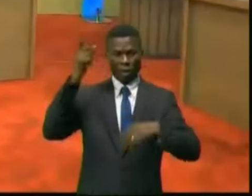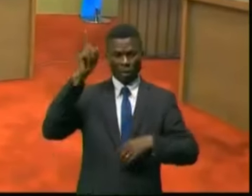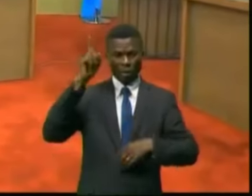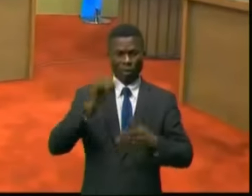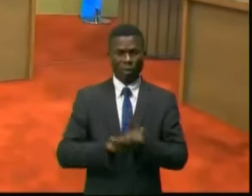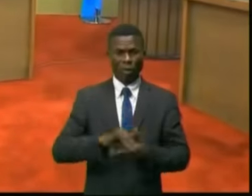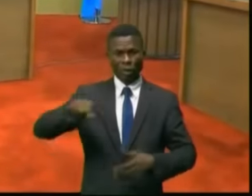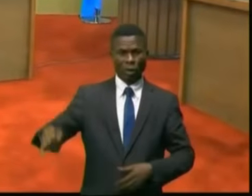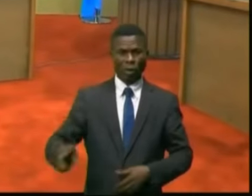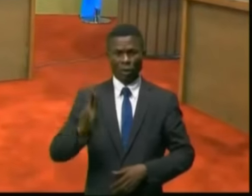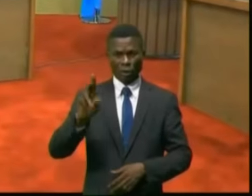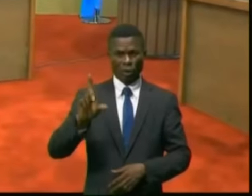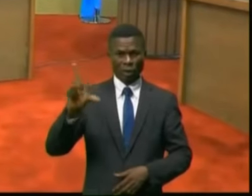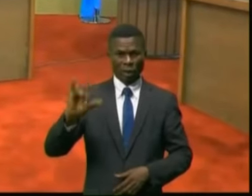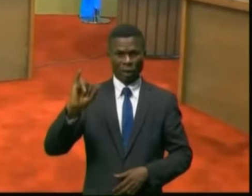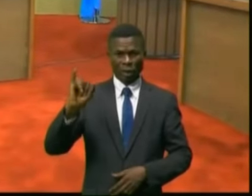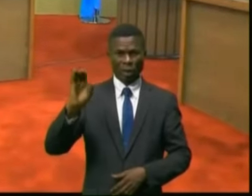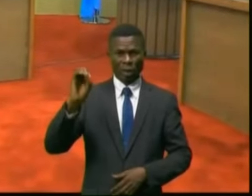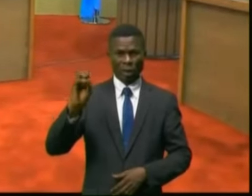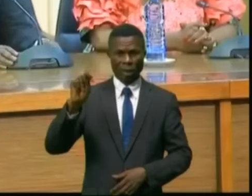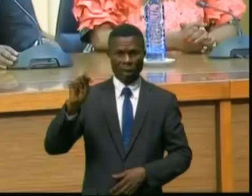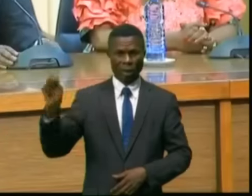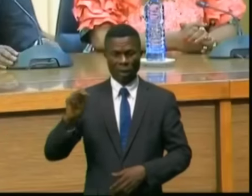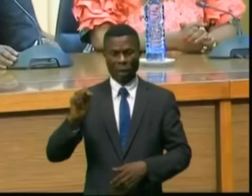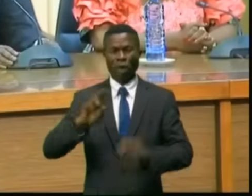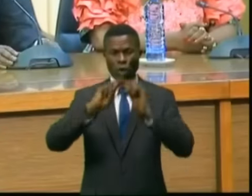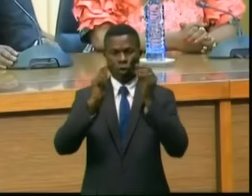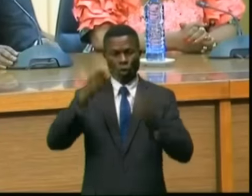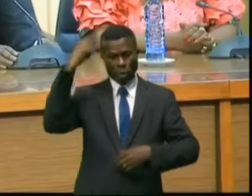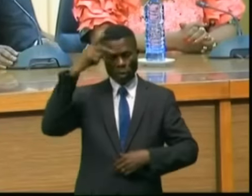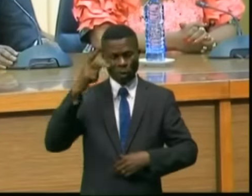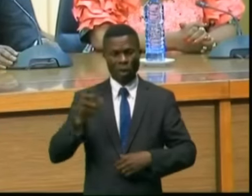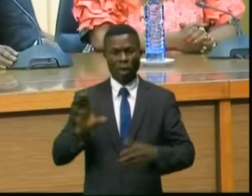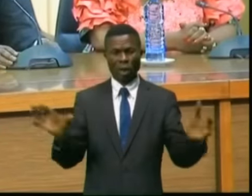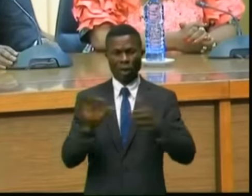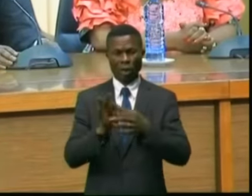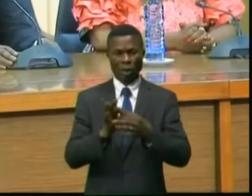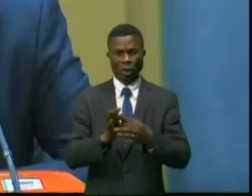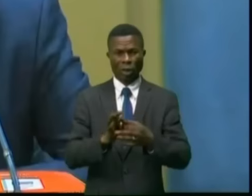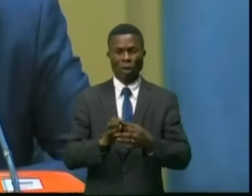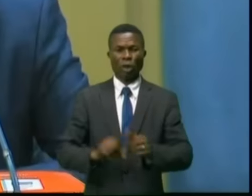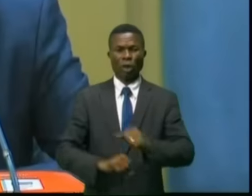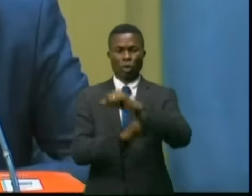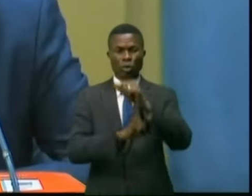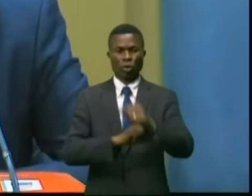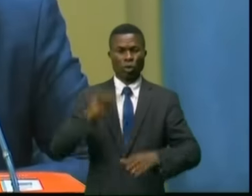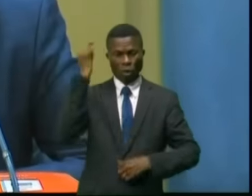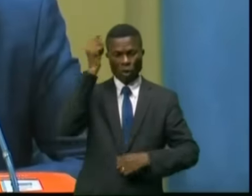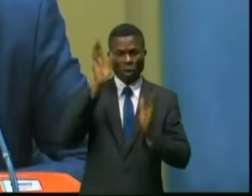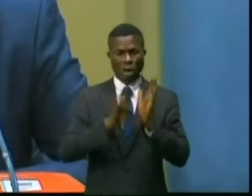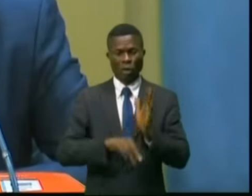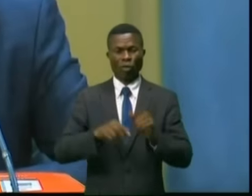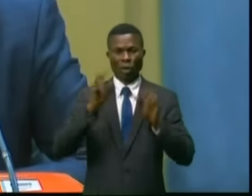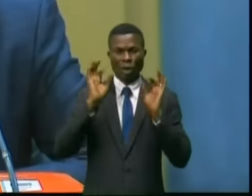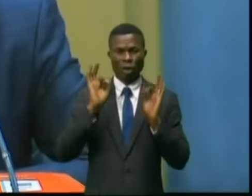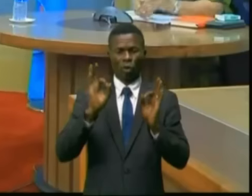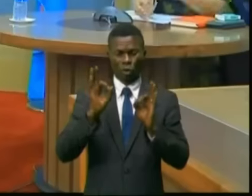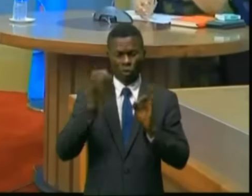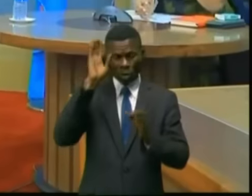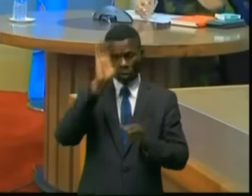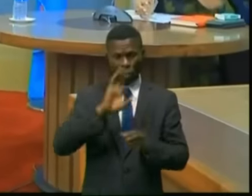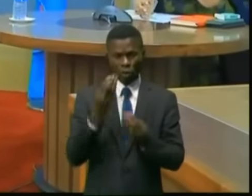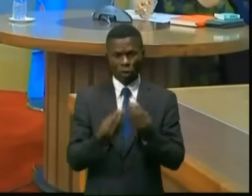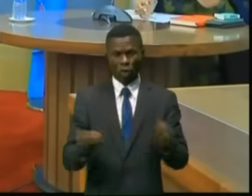Paloukou, cette plateforme se met en ordre utile pour accompagner le nouveau gouvernement à relever les défis du développement.